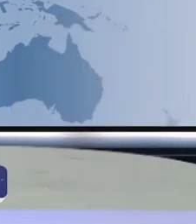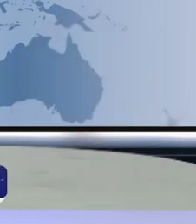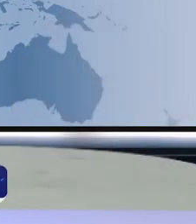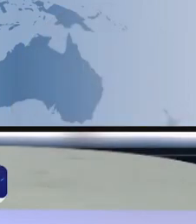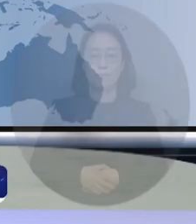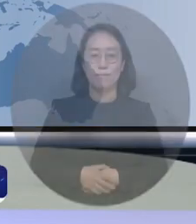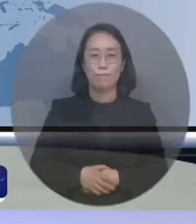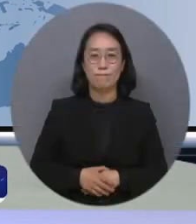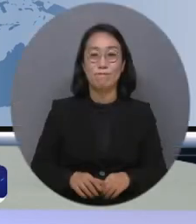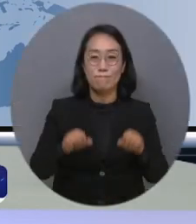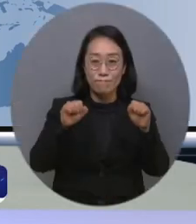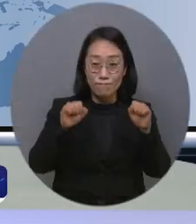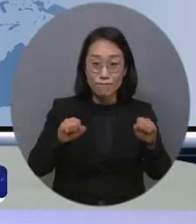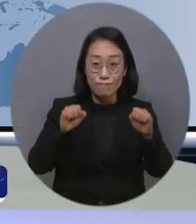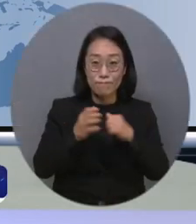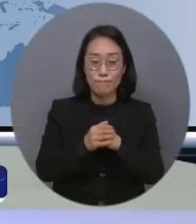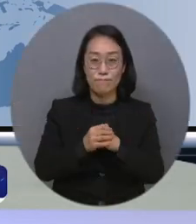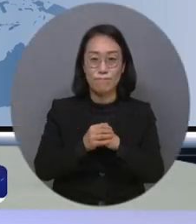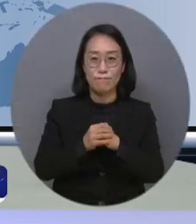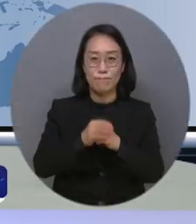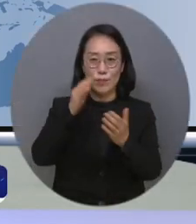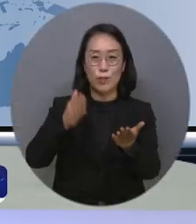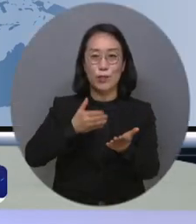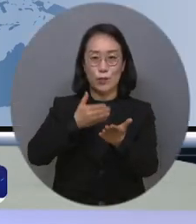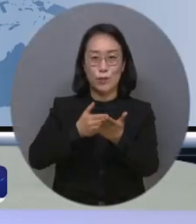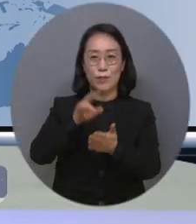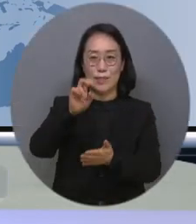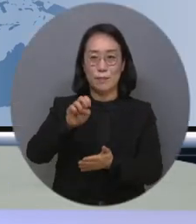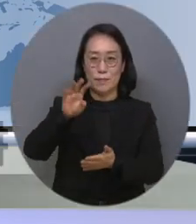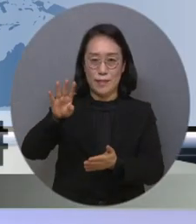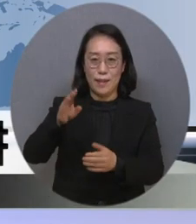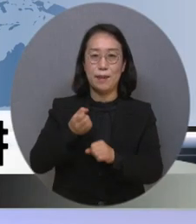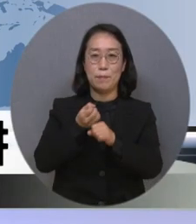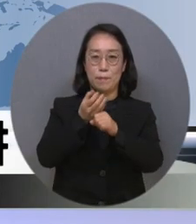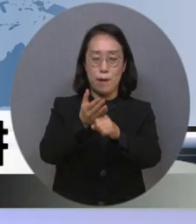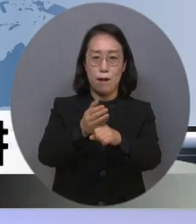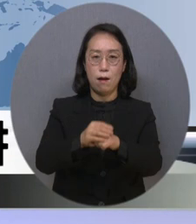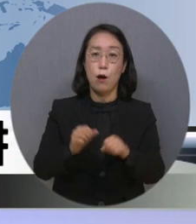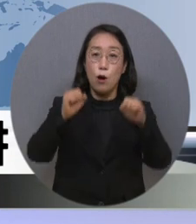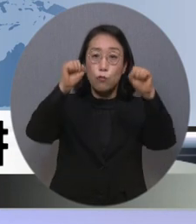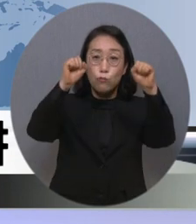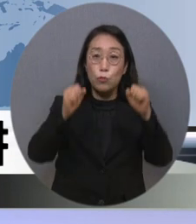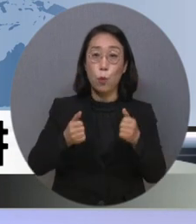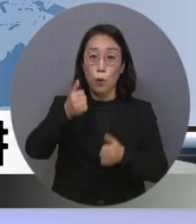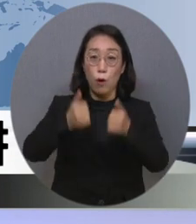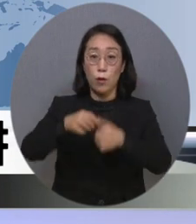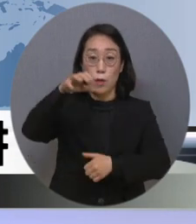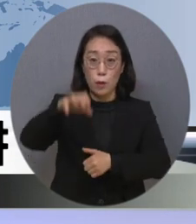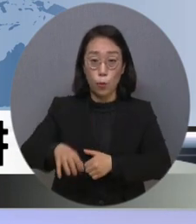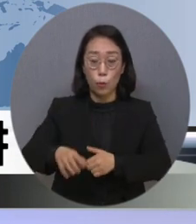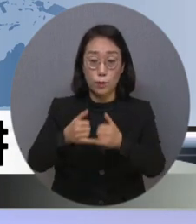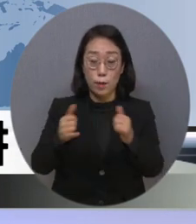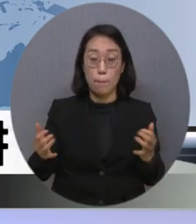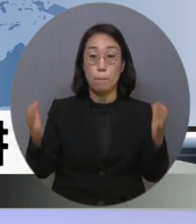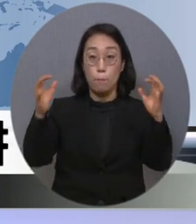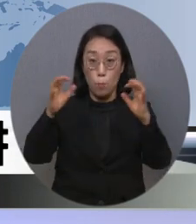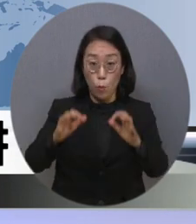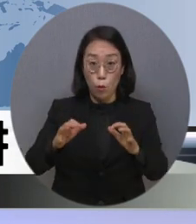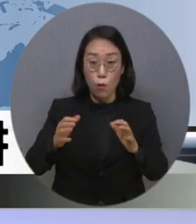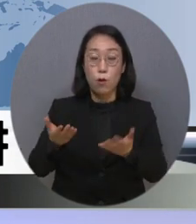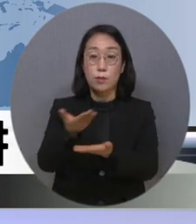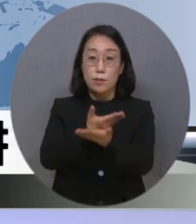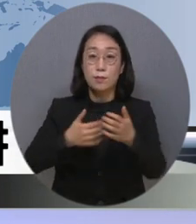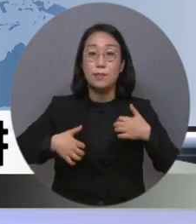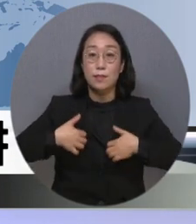시청자 여러분 안녕하십니까? 복지TV 뉴스 24입니다. 스포츠 경기장은 많은 이들이 찾고 모두가 즐기는